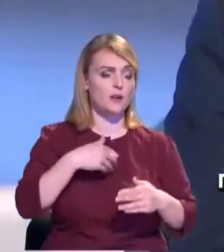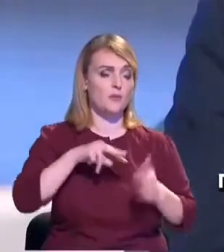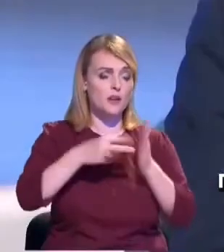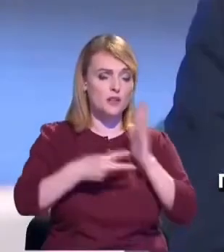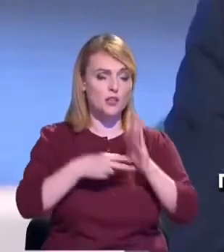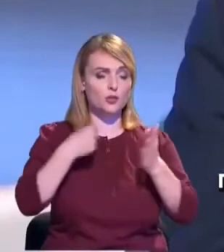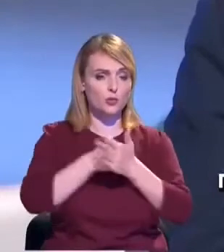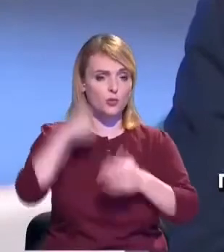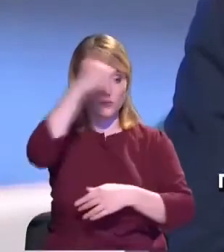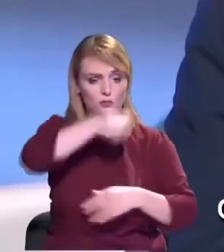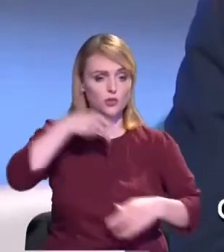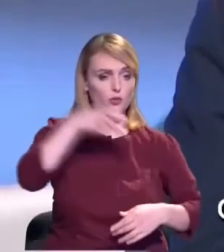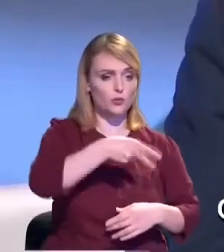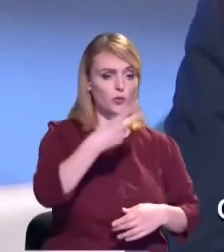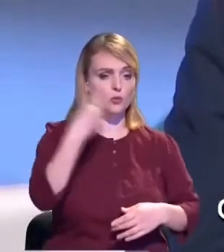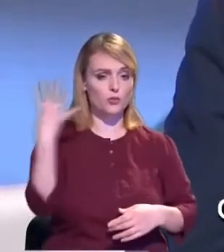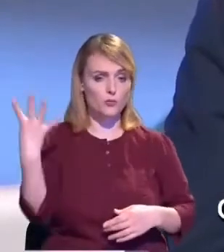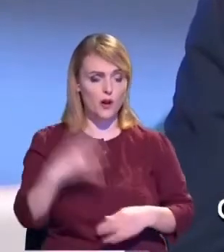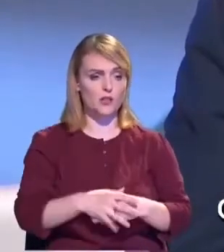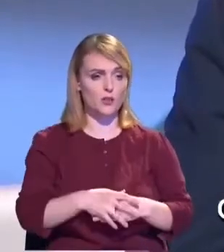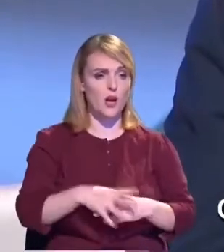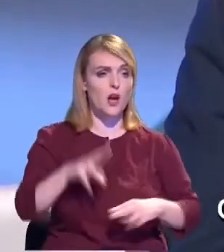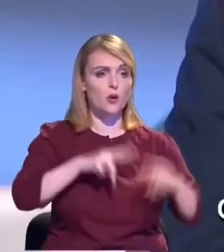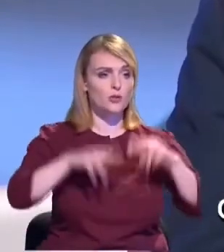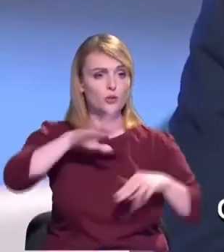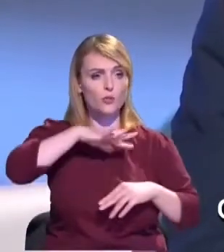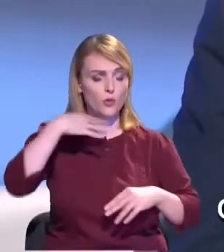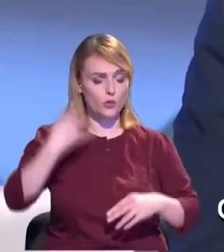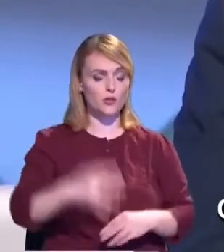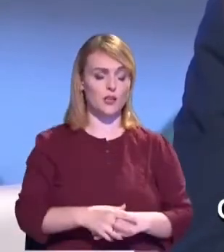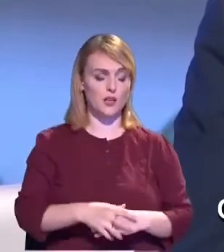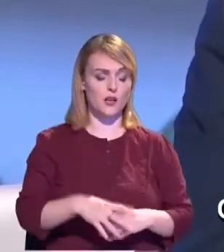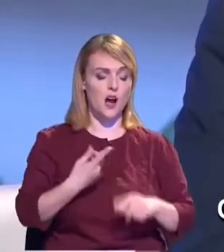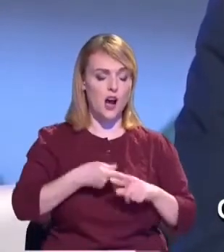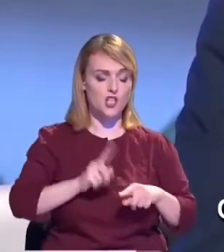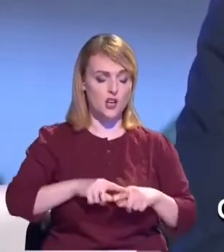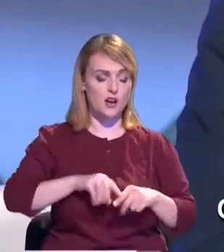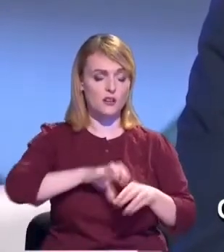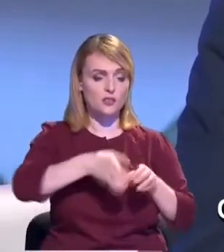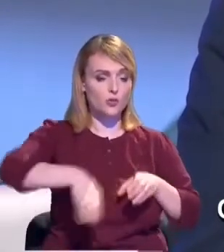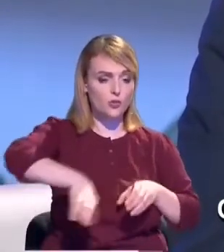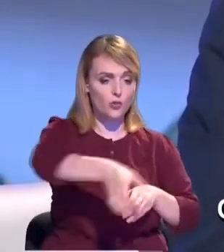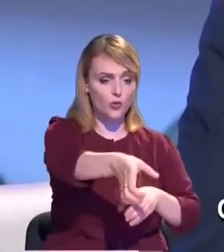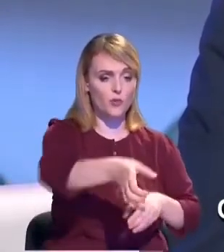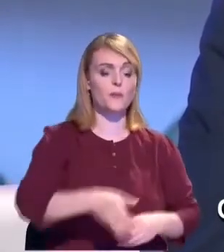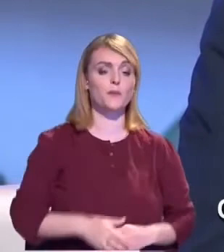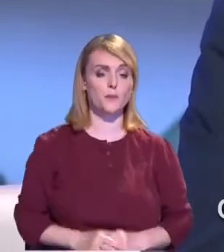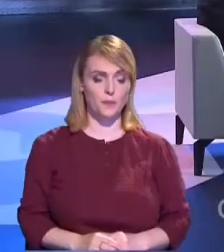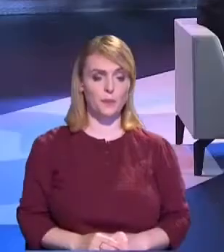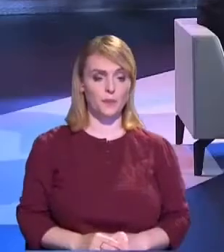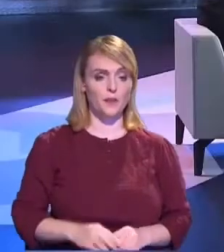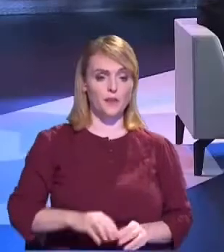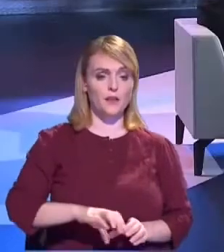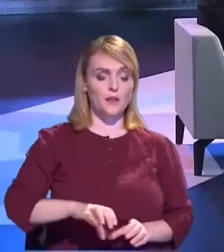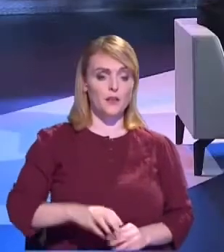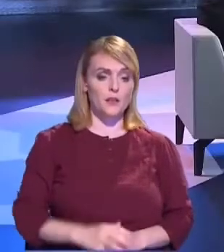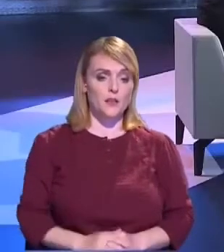560 km de canalizare, 14 stații depurare, costul total fiind în jur de 2,6 miliarde de lei.